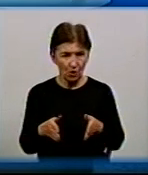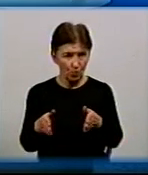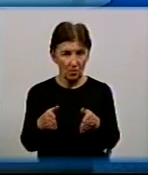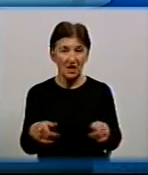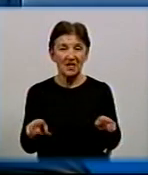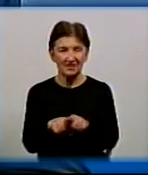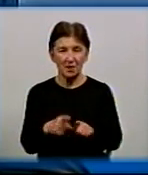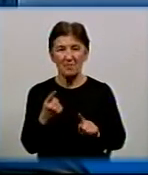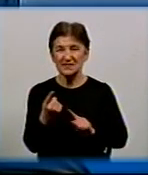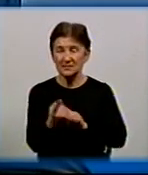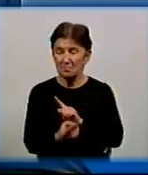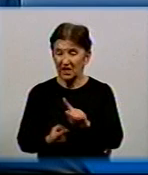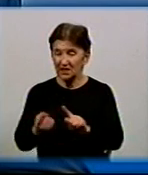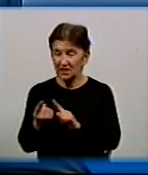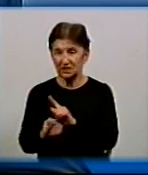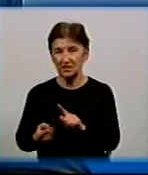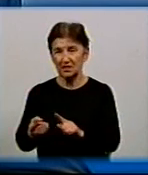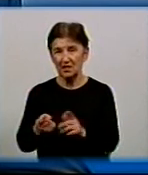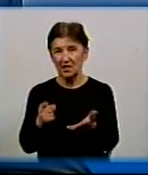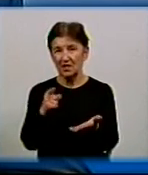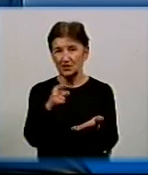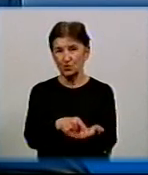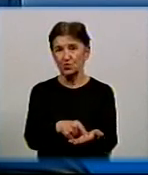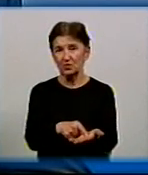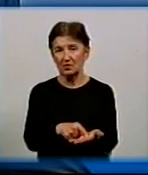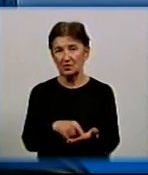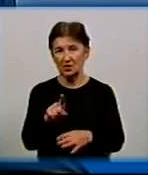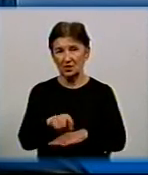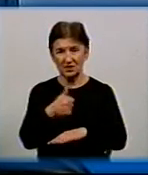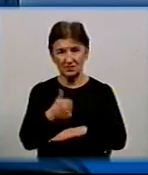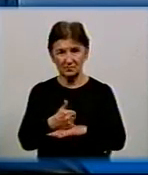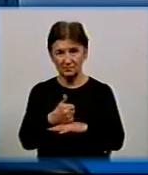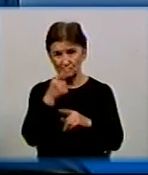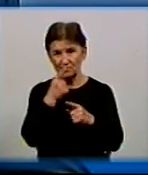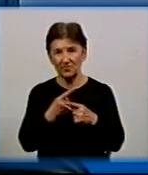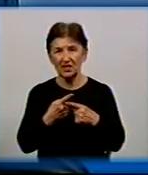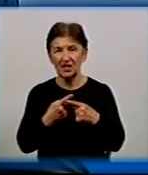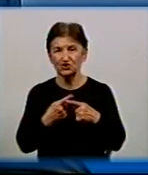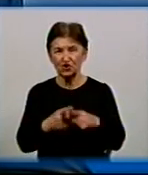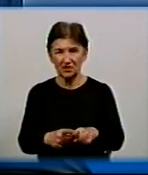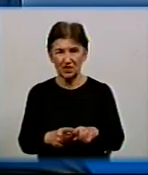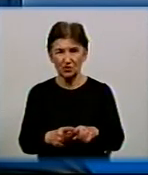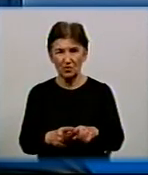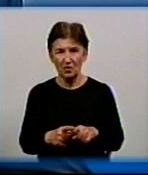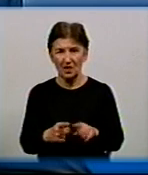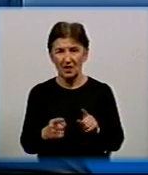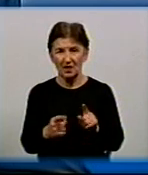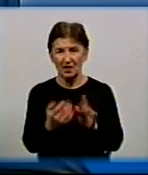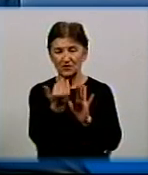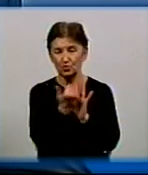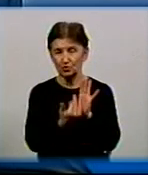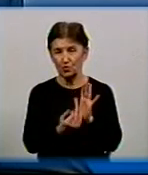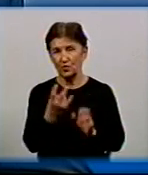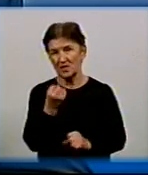змінити цю основну інженерну інфраструктуру енергетичну на